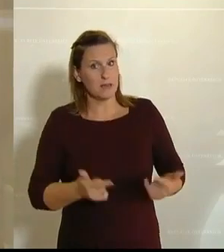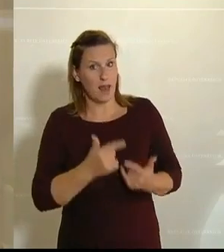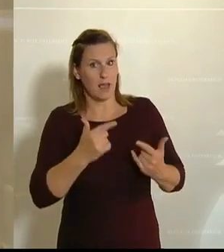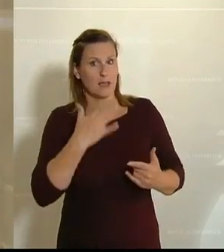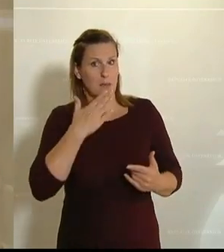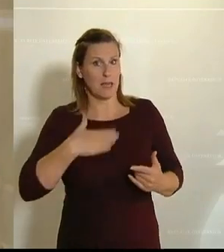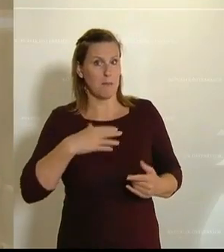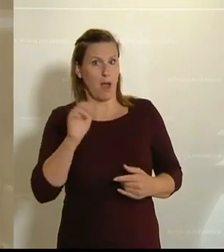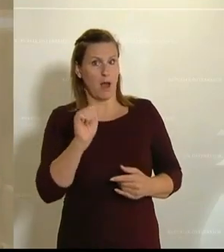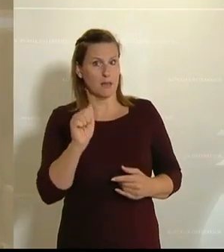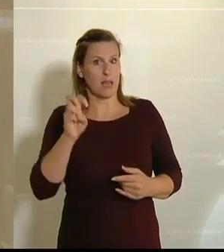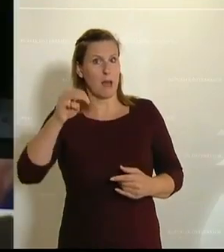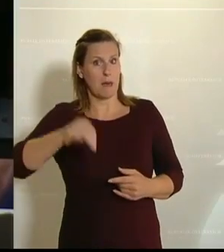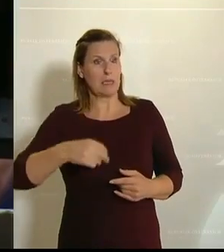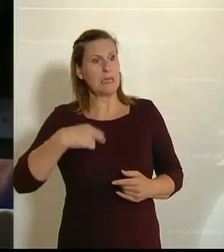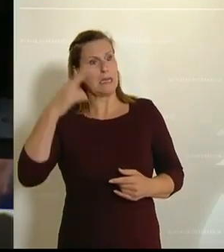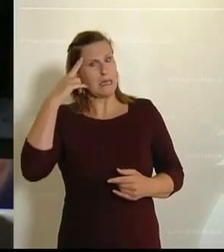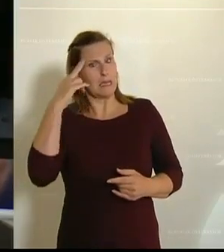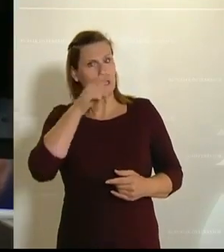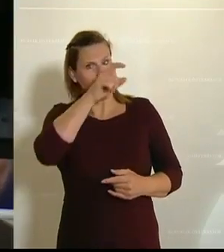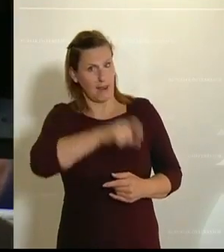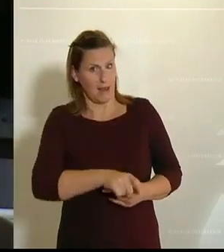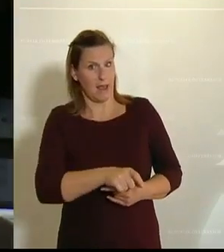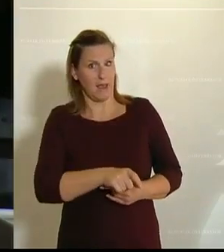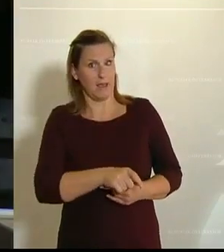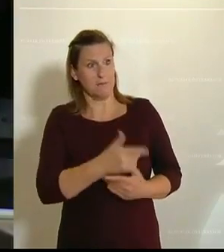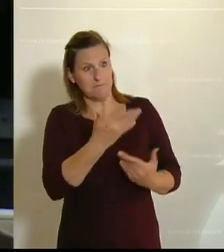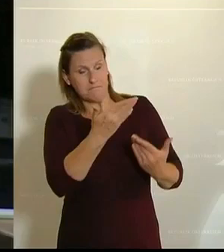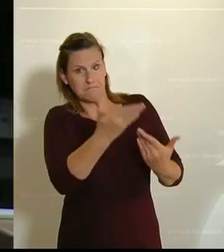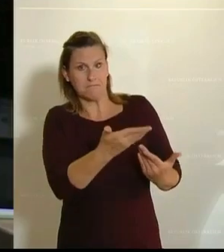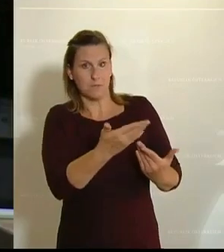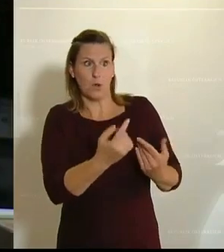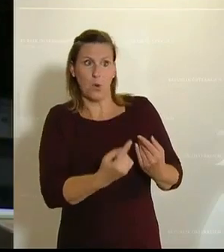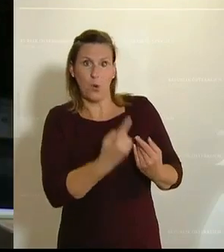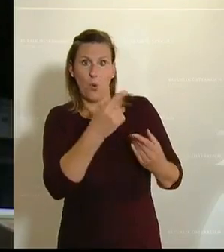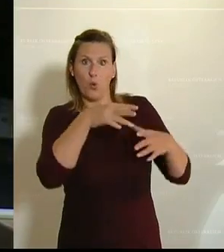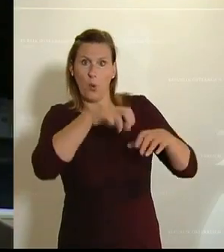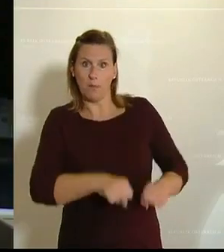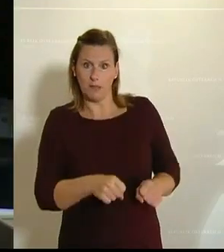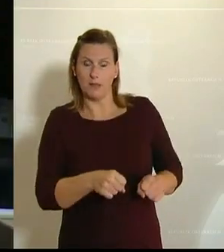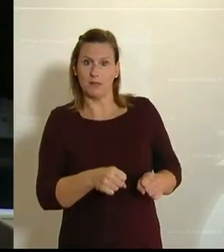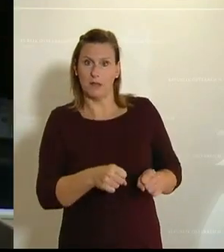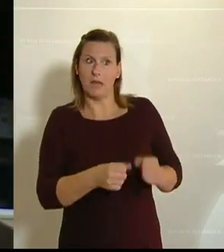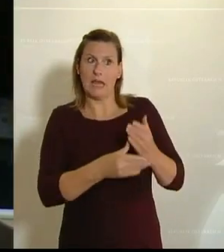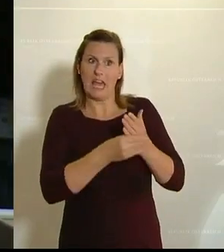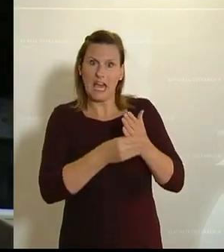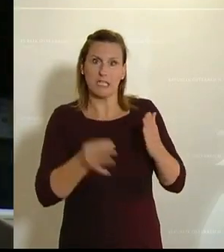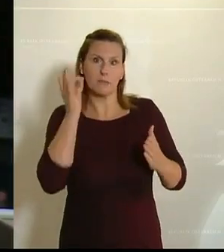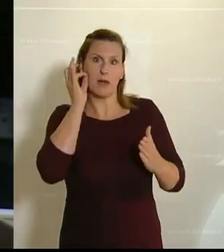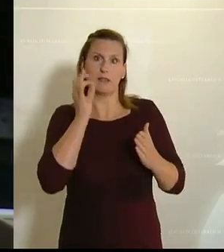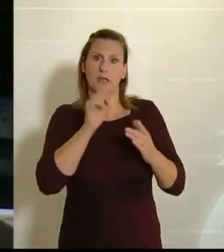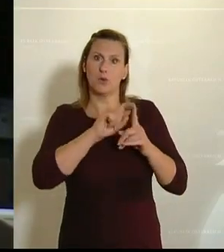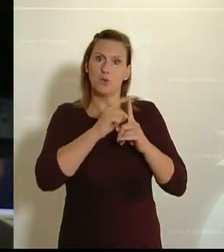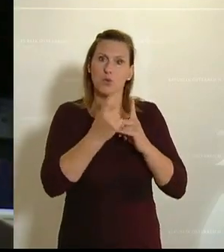Andrea Mayer, ich kenne Sie und Dich als hochkompetente Expertin in der Kulturpolitik. Die